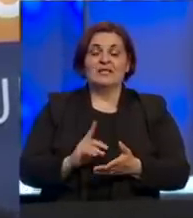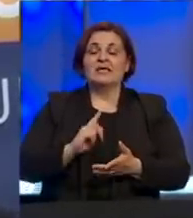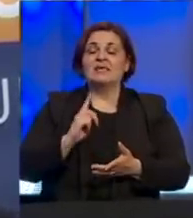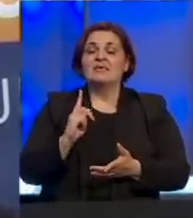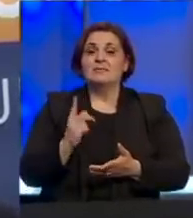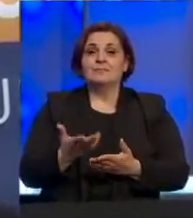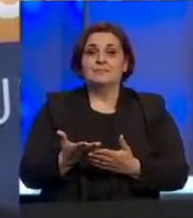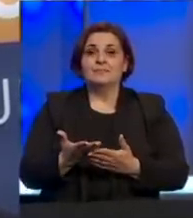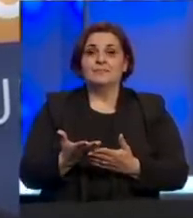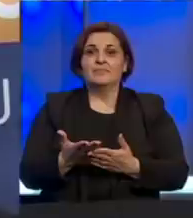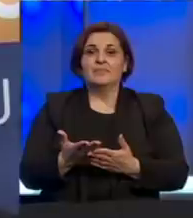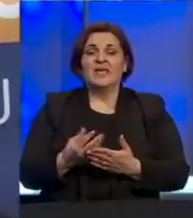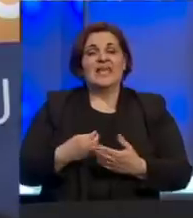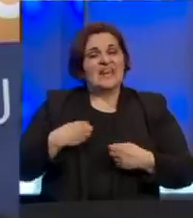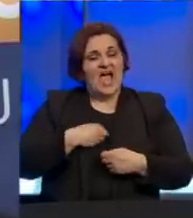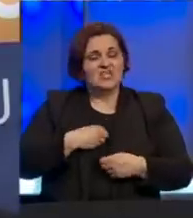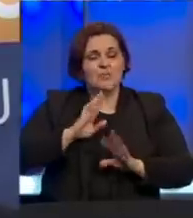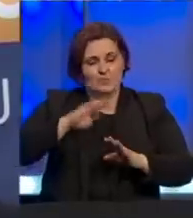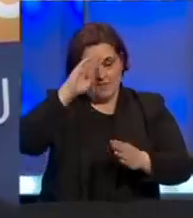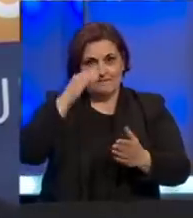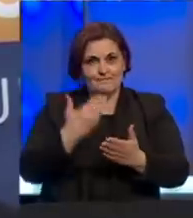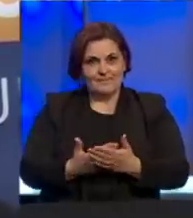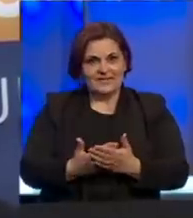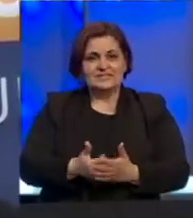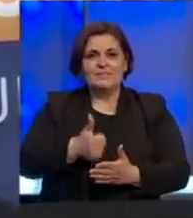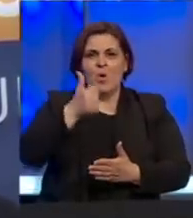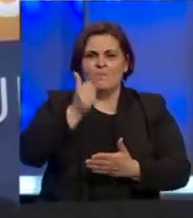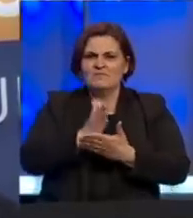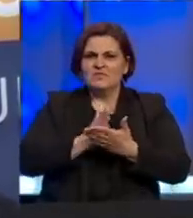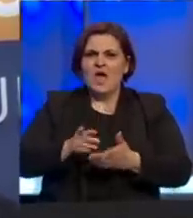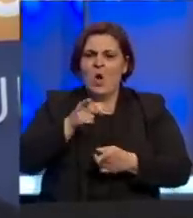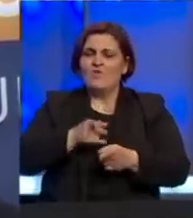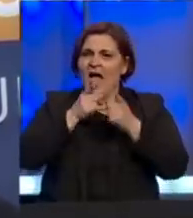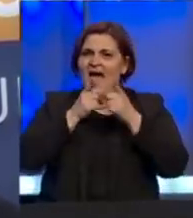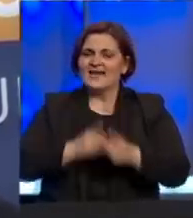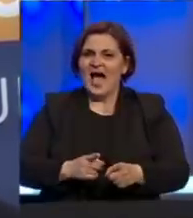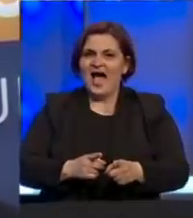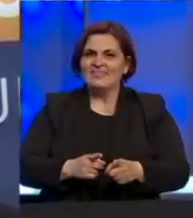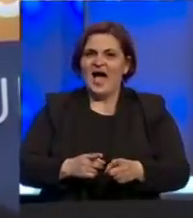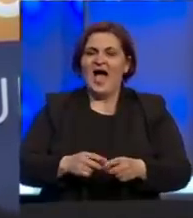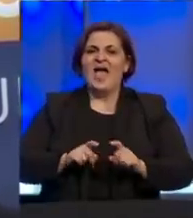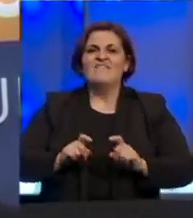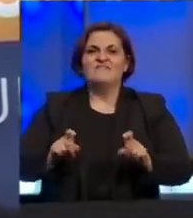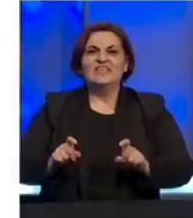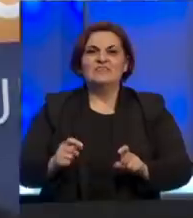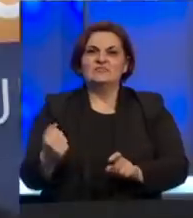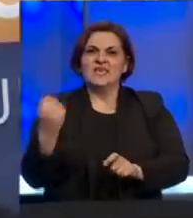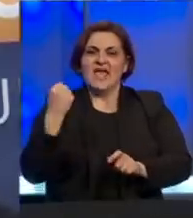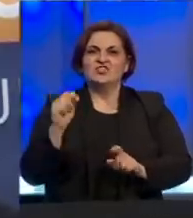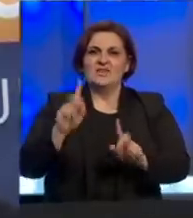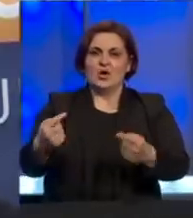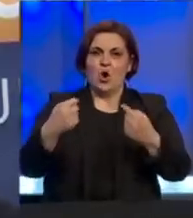I, nažalost, moramo priznati da u prvoj fazi ovoga rata virus je jači od nas.